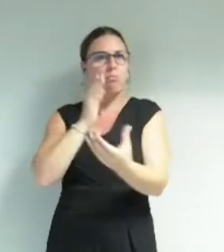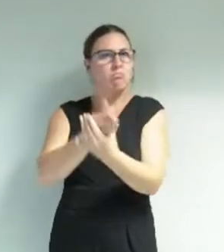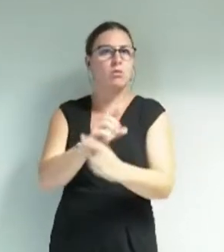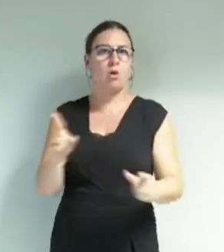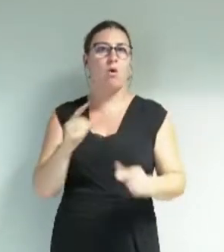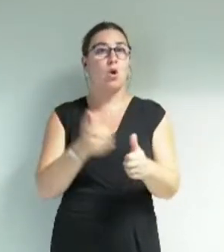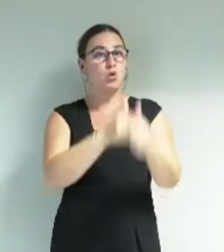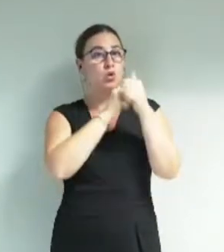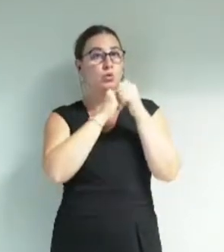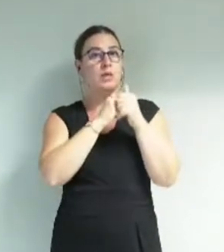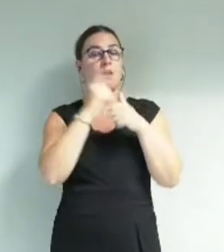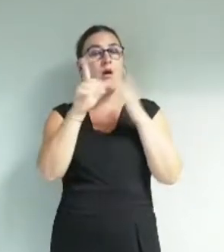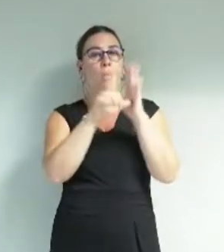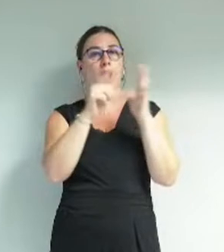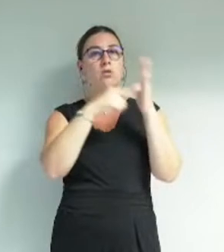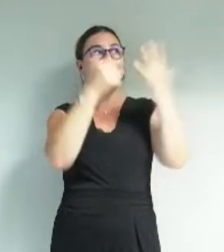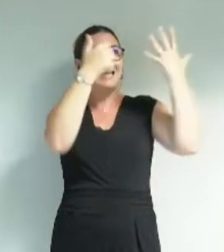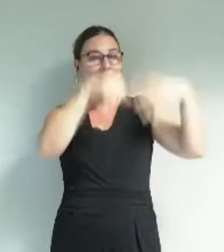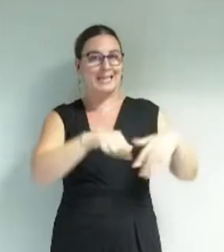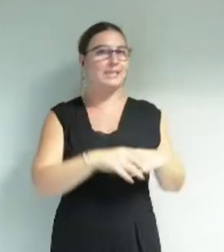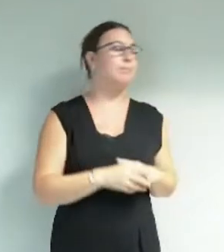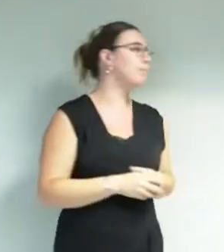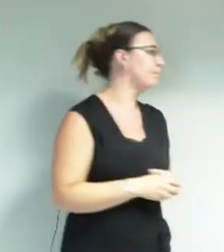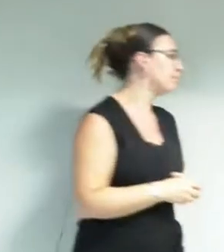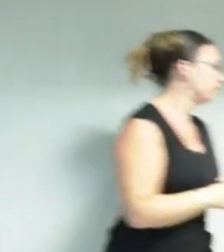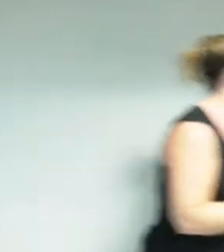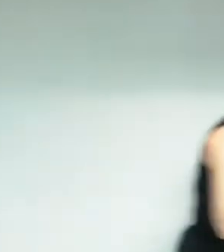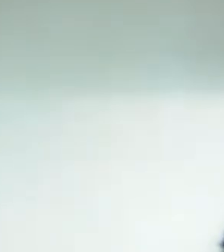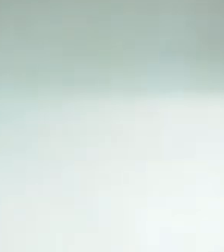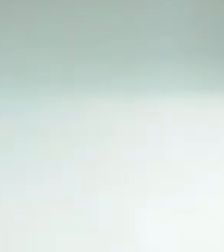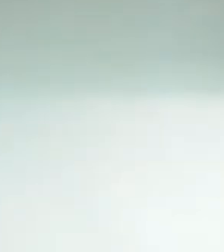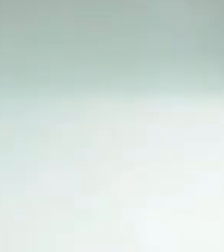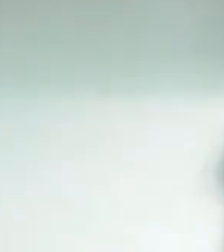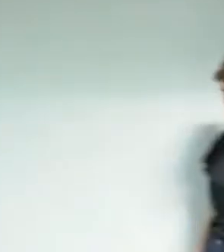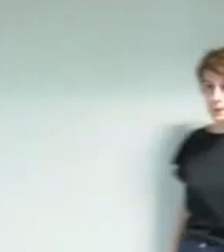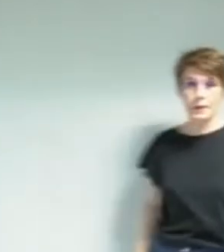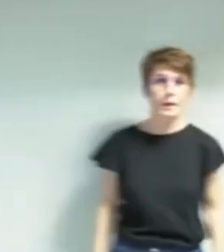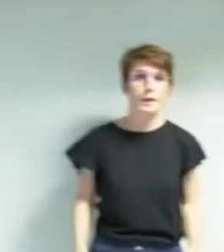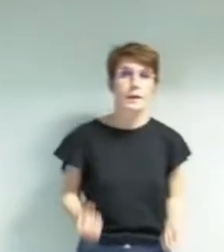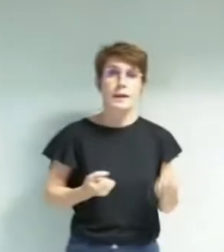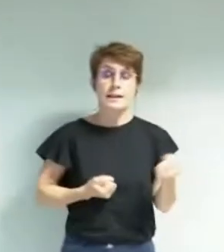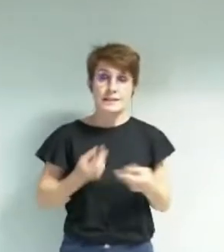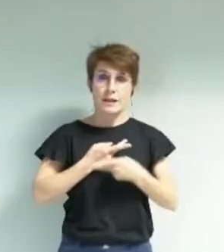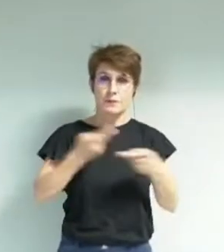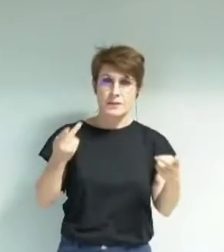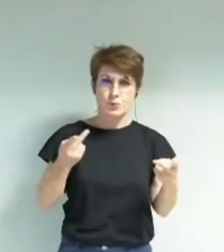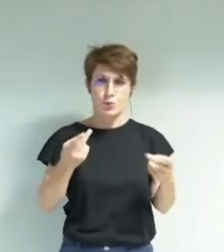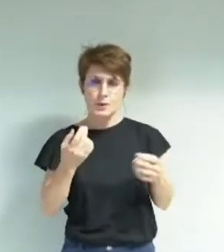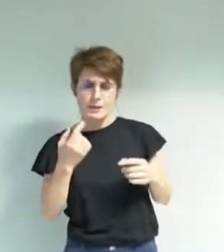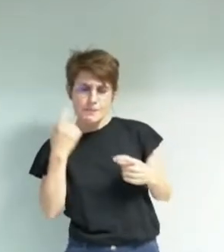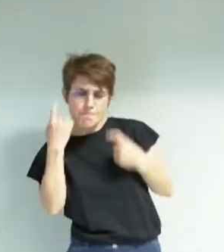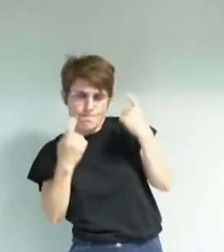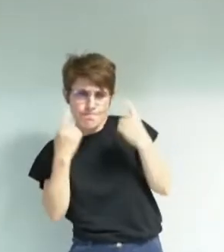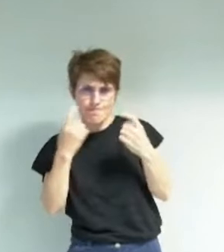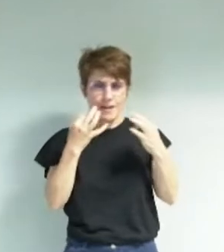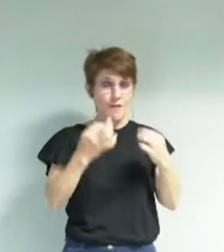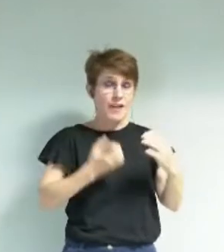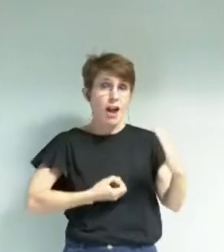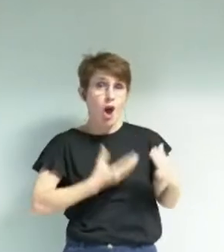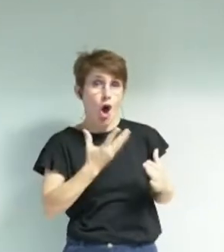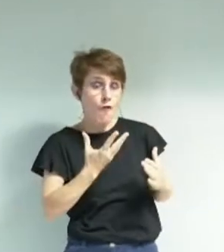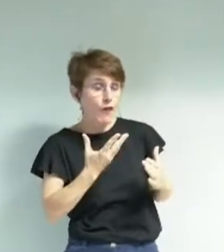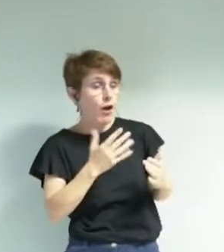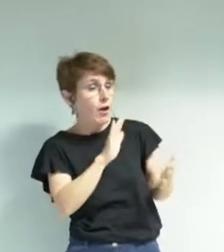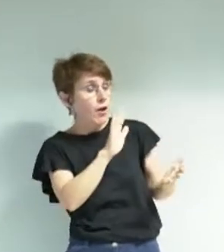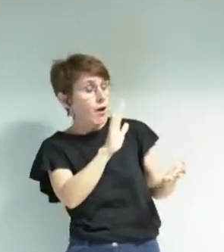la loi de 2016. Notre service public travaille à la réception des propos des œuvres. C'est tout le propre de l'action culturelle